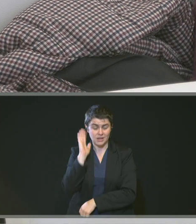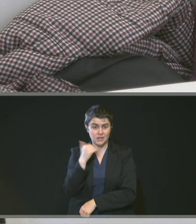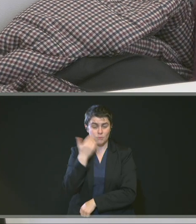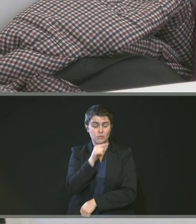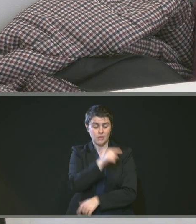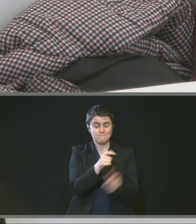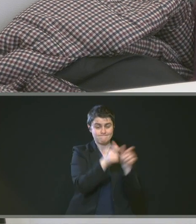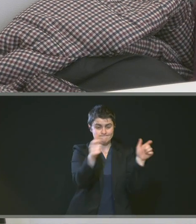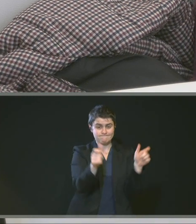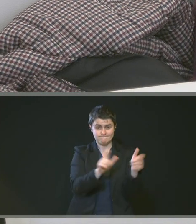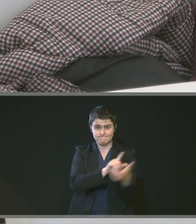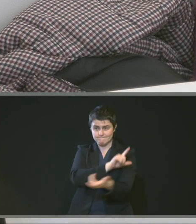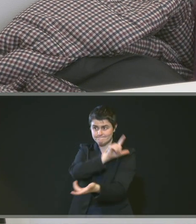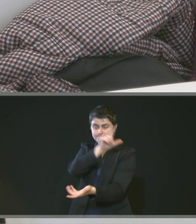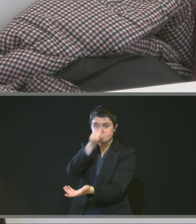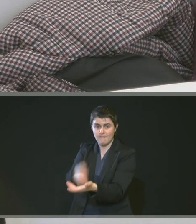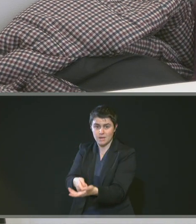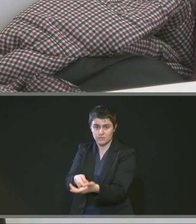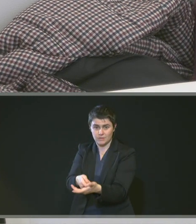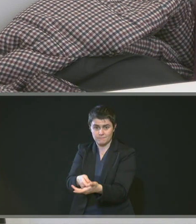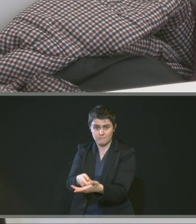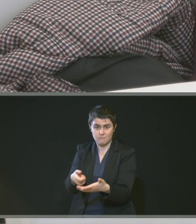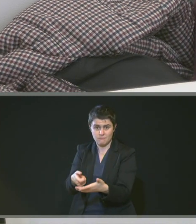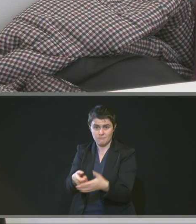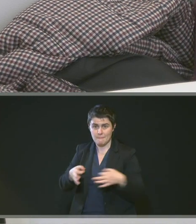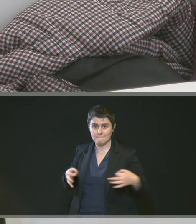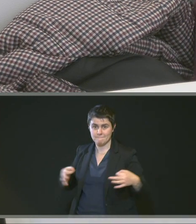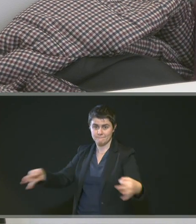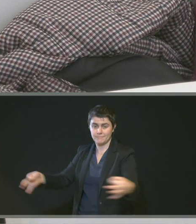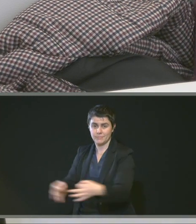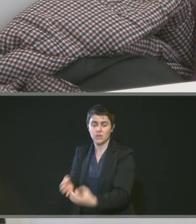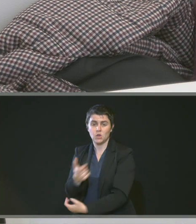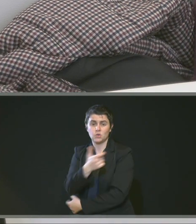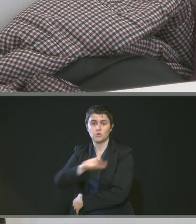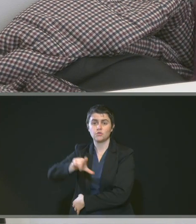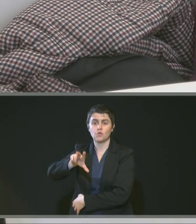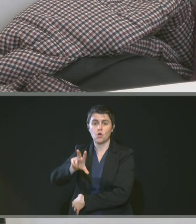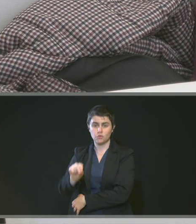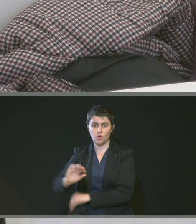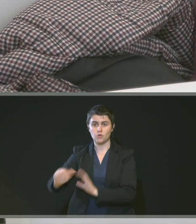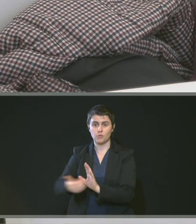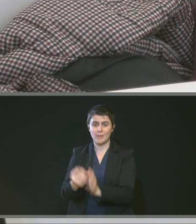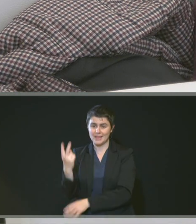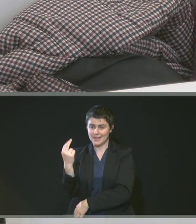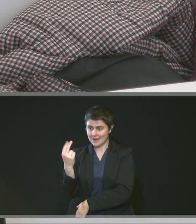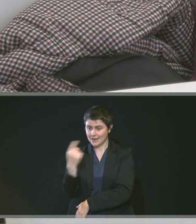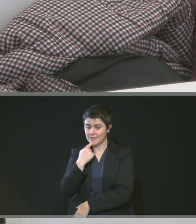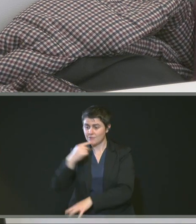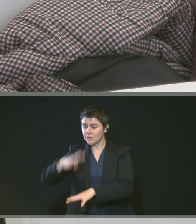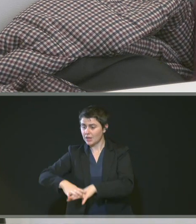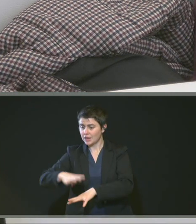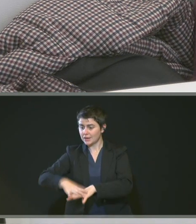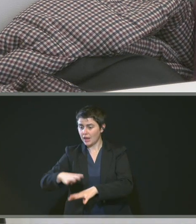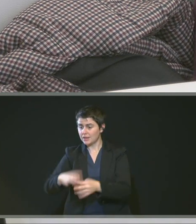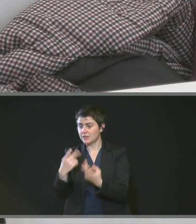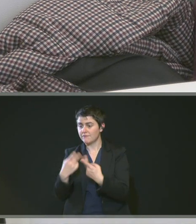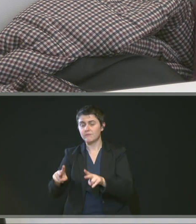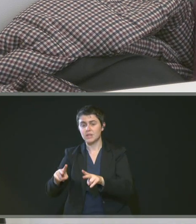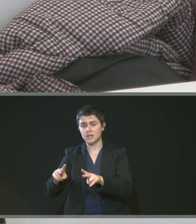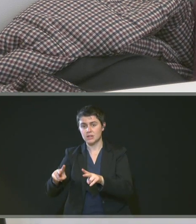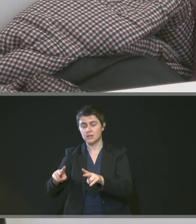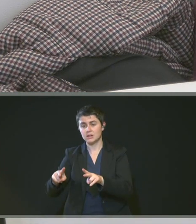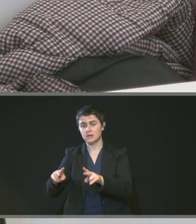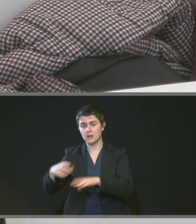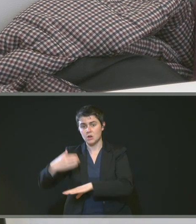une emprise foncière de 230 m2 détachée de parcelles figurant au cadastre de la commune de Comteleux, AT,